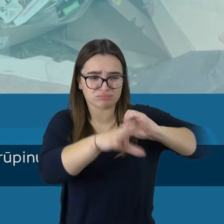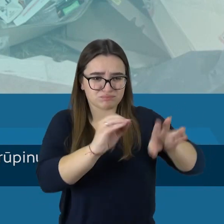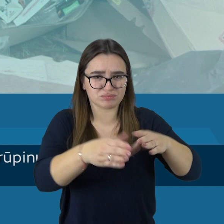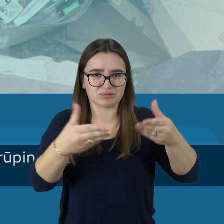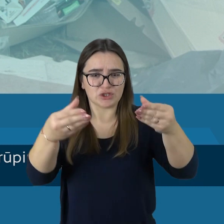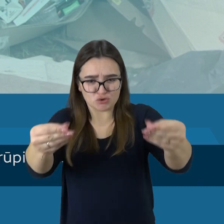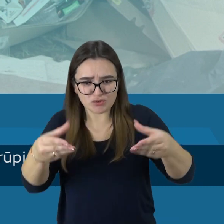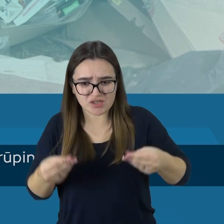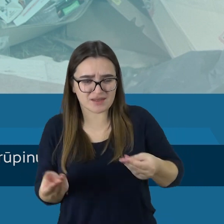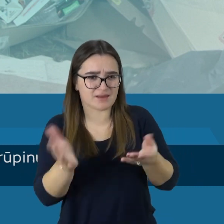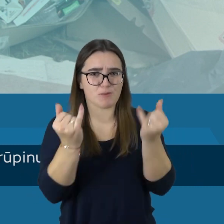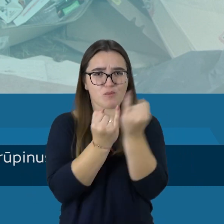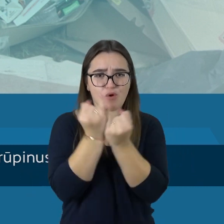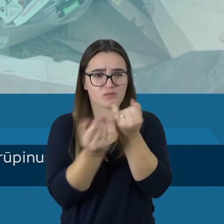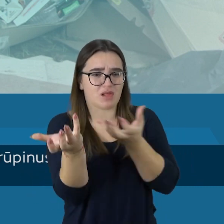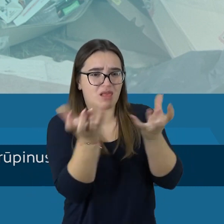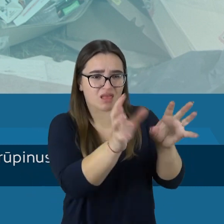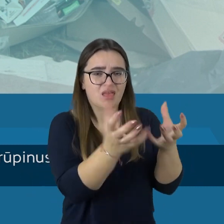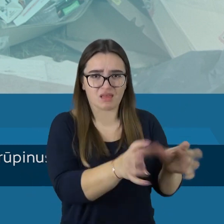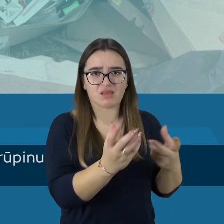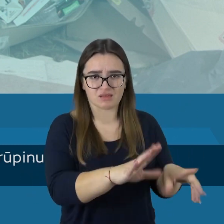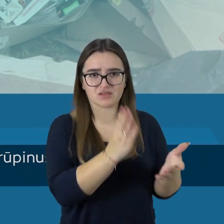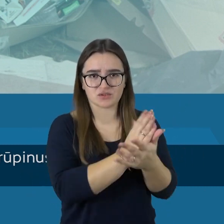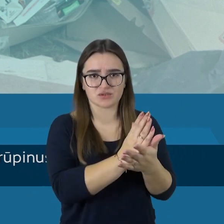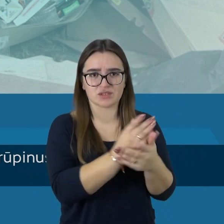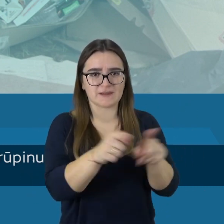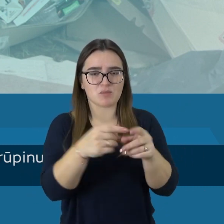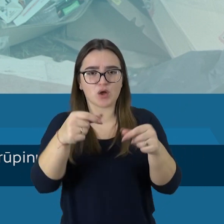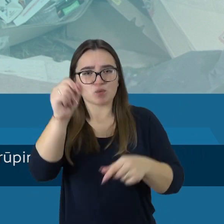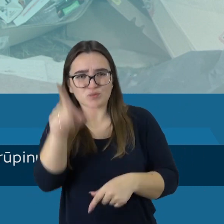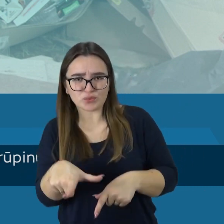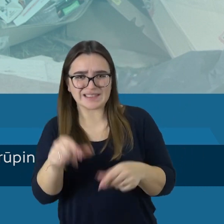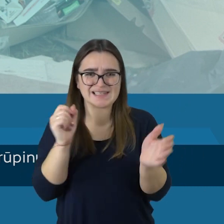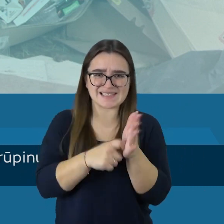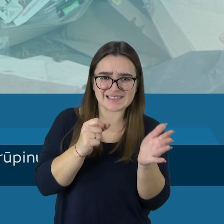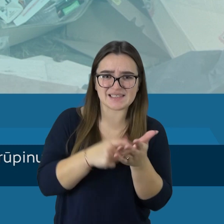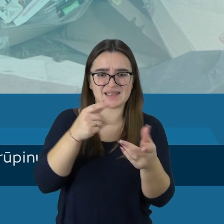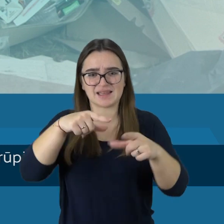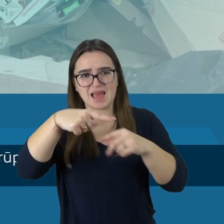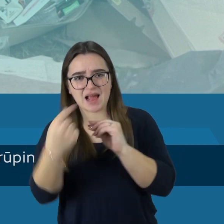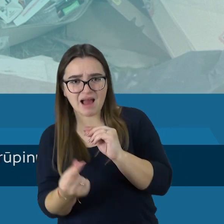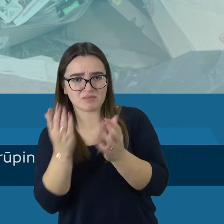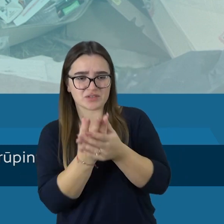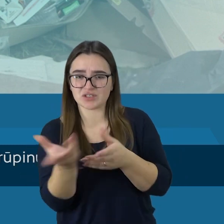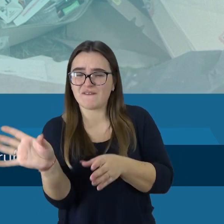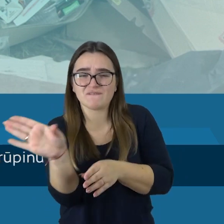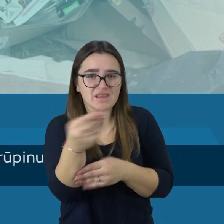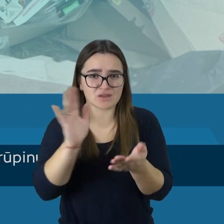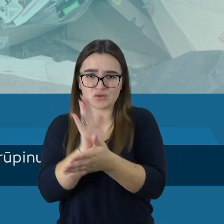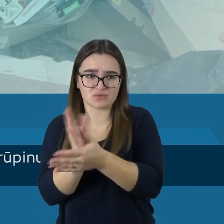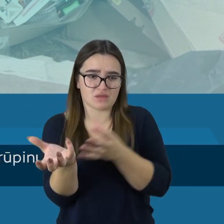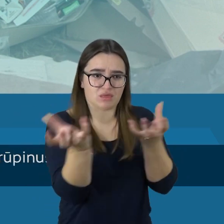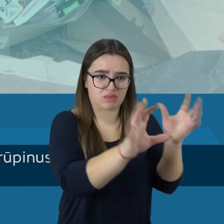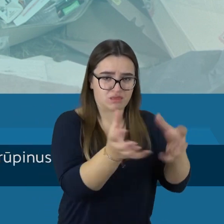čiūžiniai, tai yra poperius. Ir visą kitą, nu ir stiklai, ir buteliai, ir lapai. Bet žinokite, iki